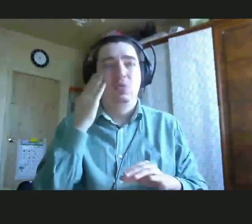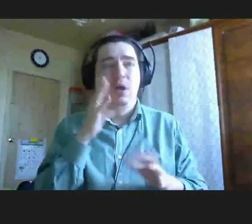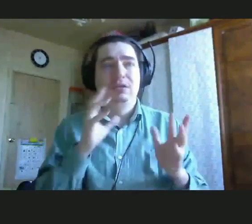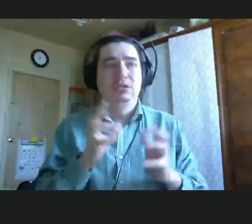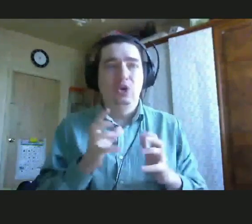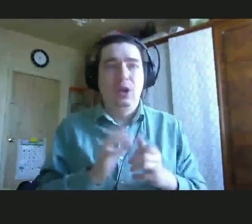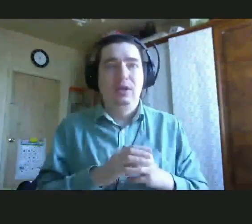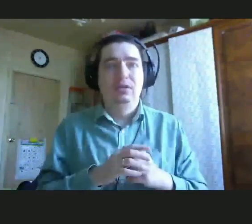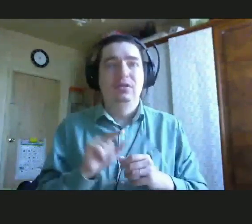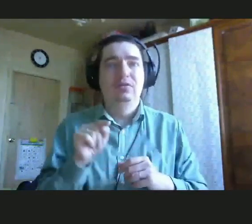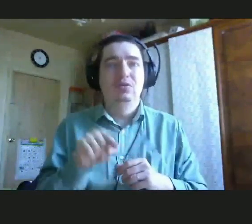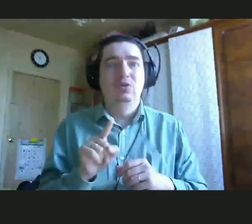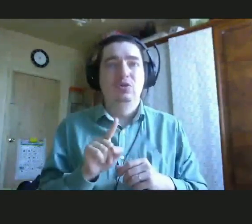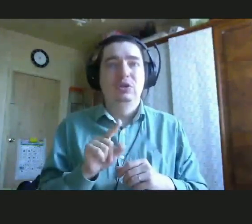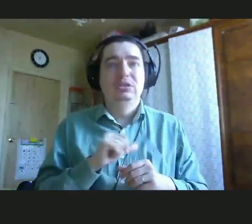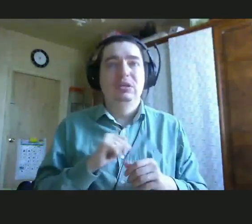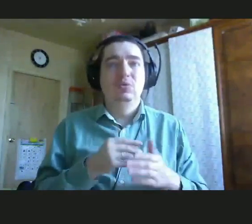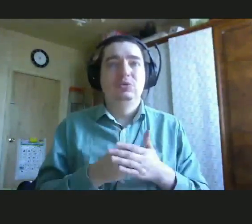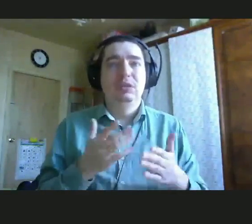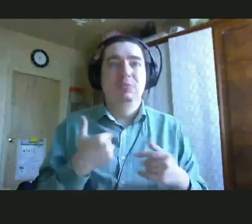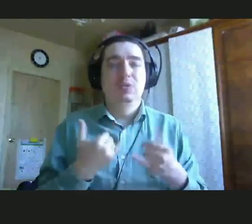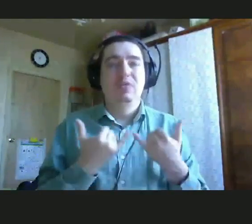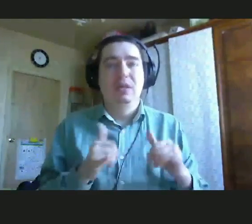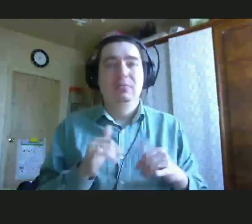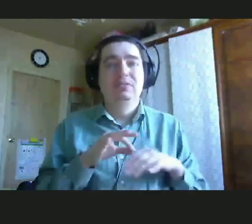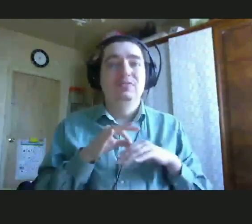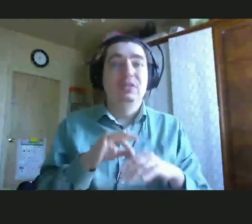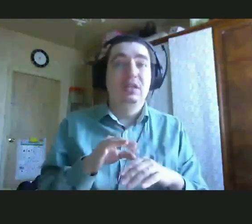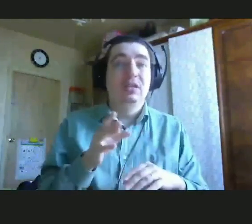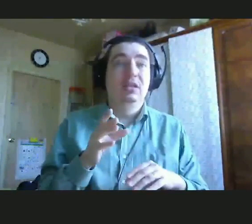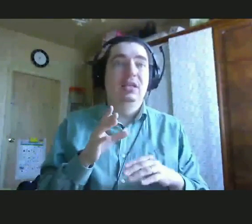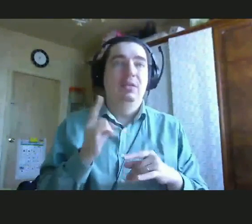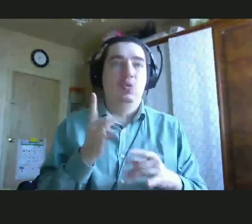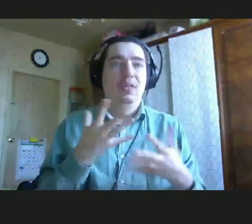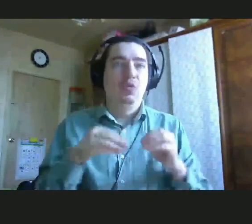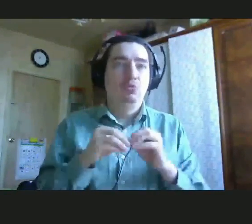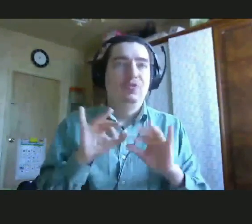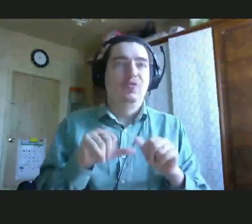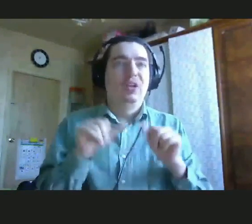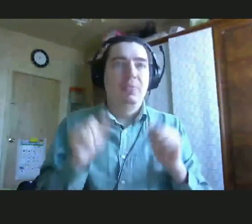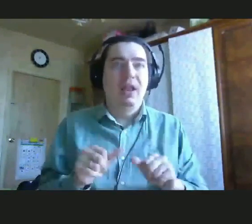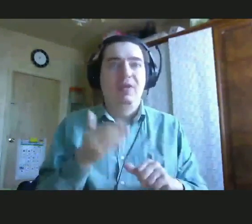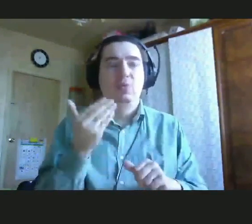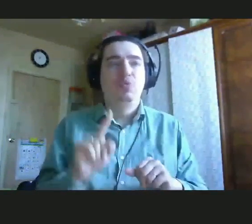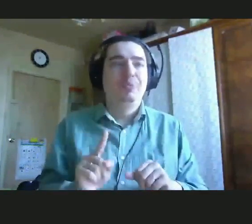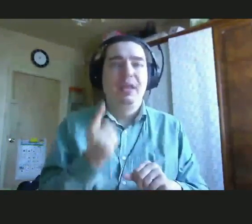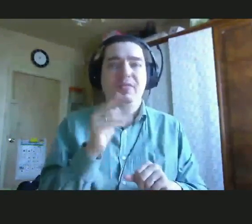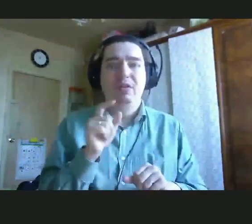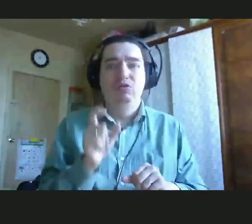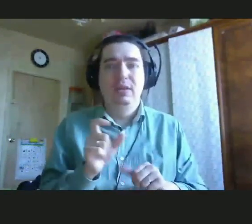данном случае, что самоцелью является не введение ребенка в общество, а формирование у него первичных